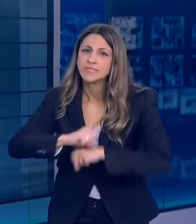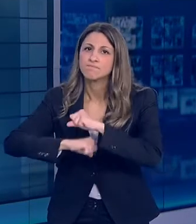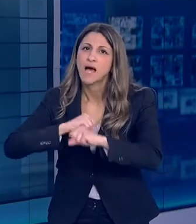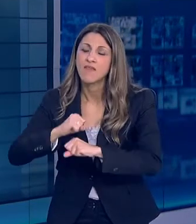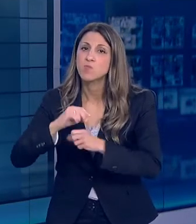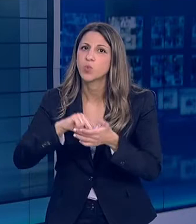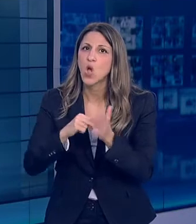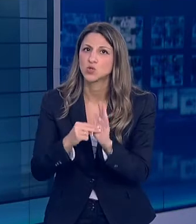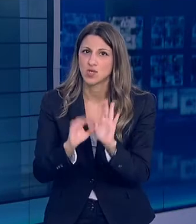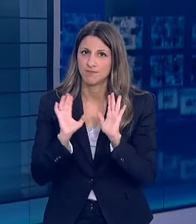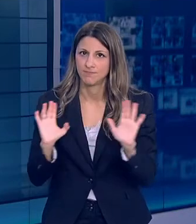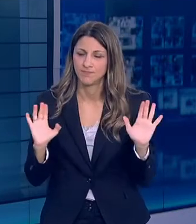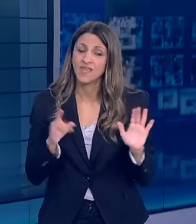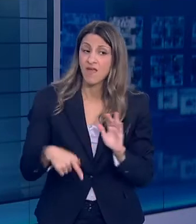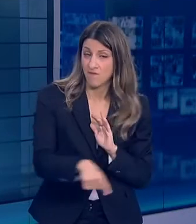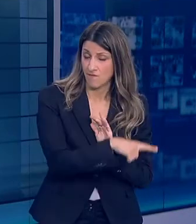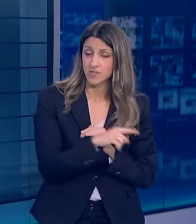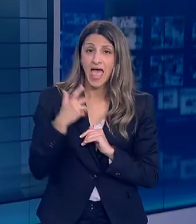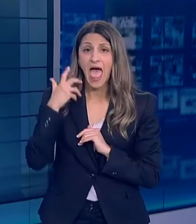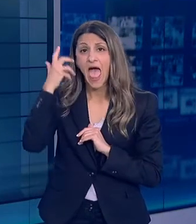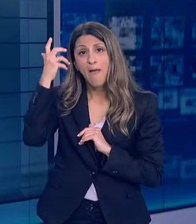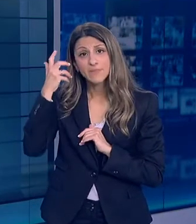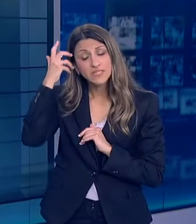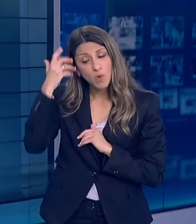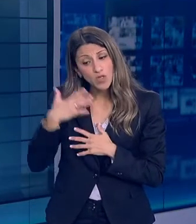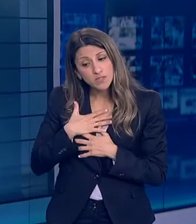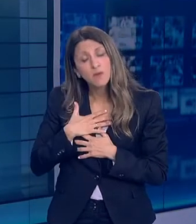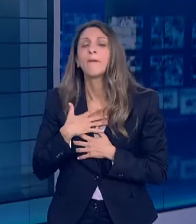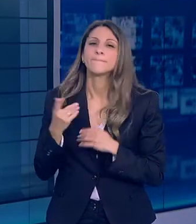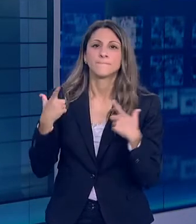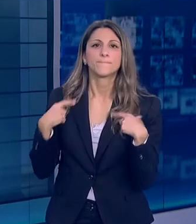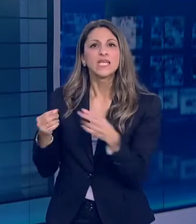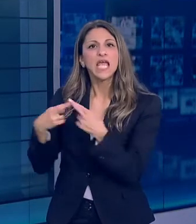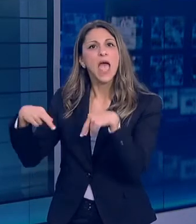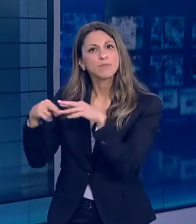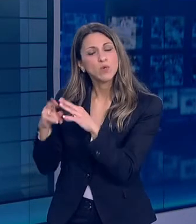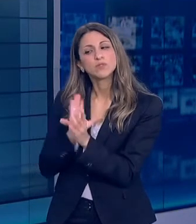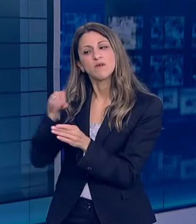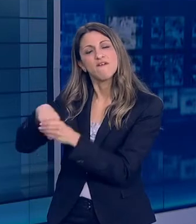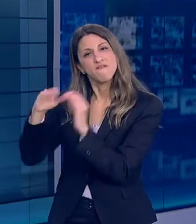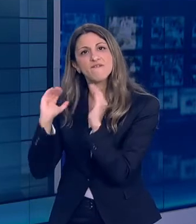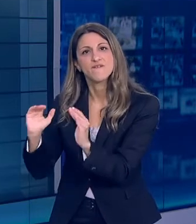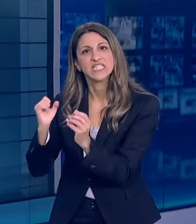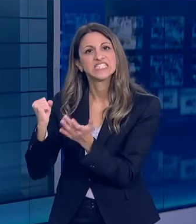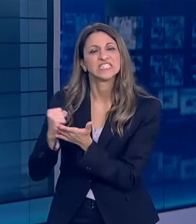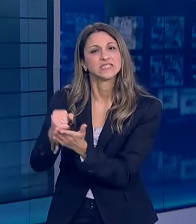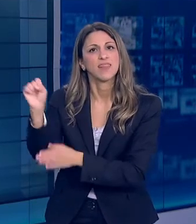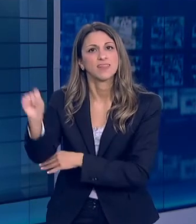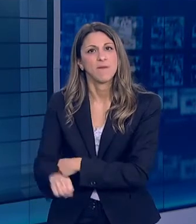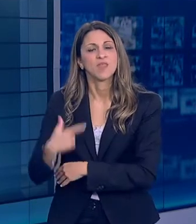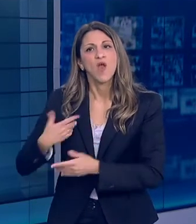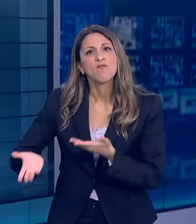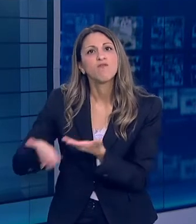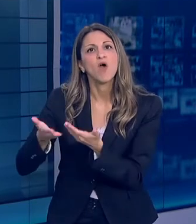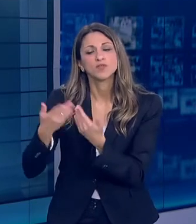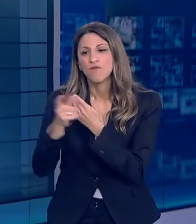αυτόν τον αγώνα δρόμου φυσικά και ως επιστήμονας και ως επιστήμονες και μέλη της Επιτροπής θα παραμείνω και θα παραμείνουμε κοντά σας Θα βοηθήσω